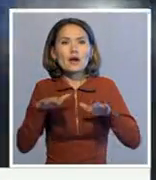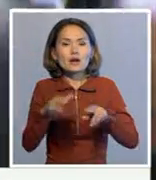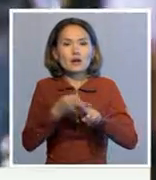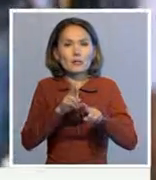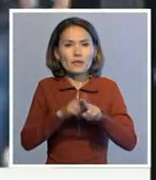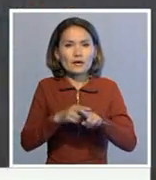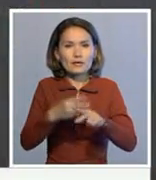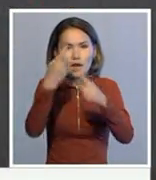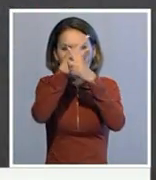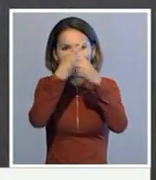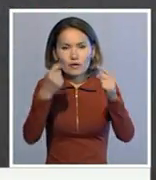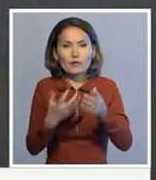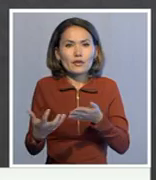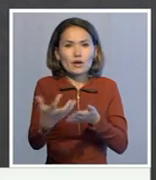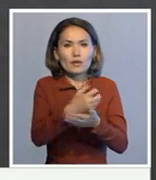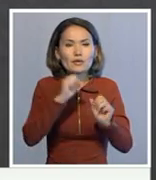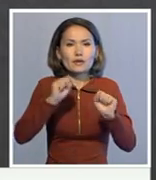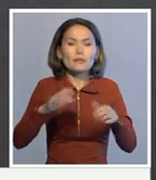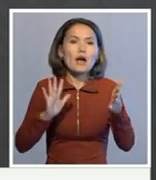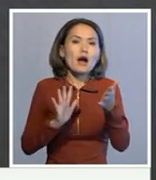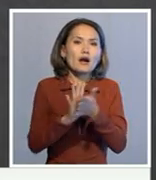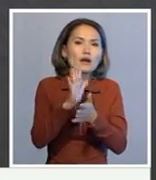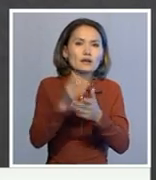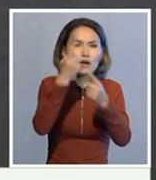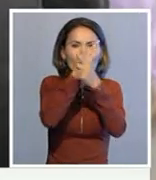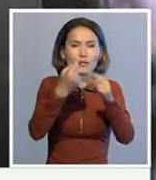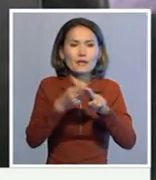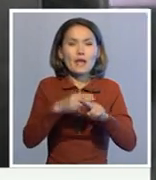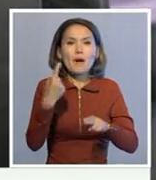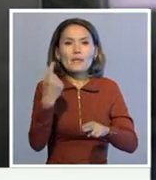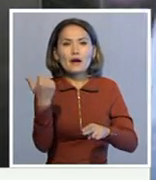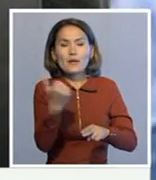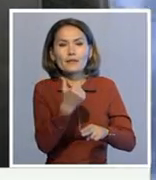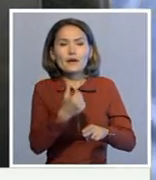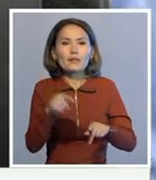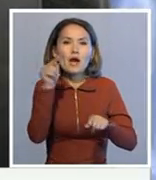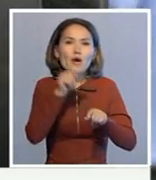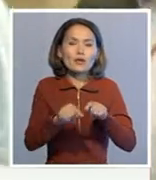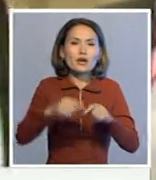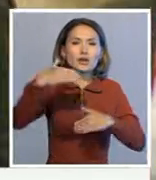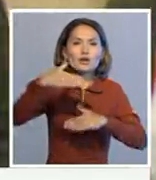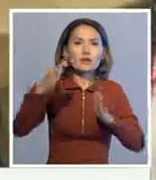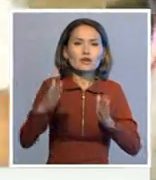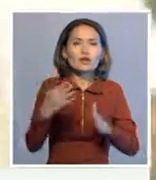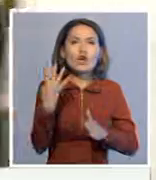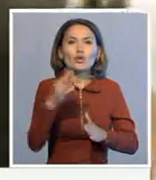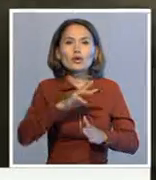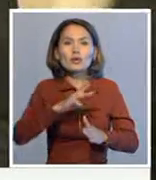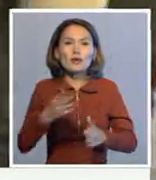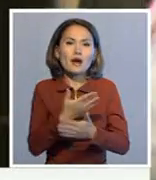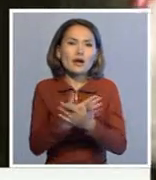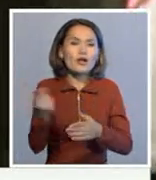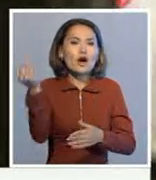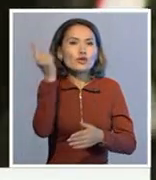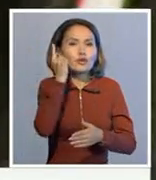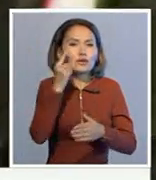мәліметтер жинай алады. Финалсал Таймс ғазетінің жазу бойынша, бір апташынды түнші жашықтер 4 миллион түрлі электронды құрлығыдан ақпарат